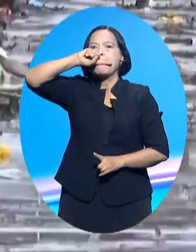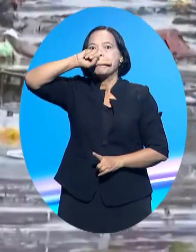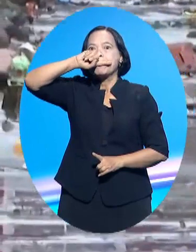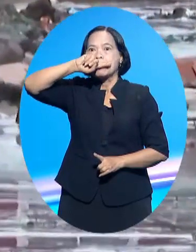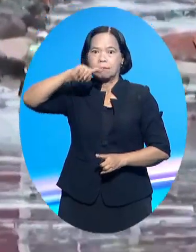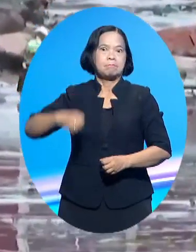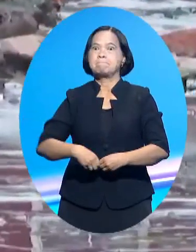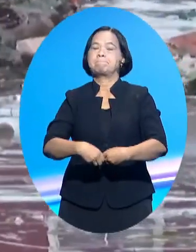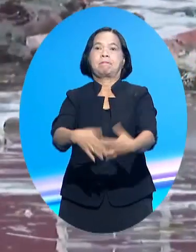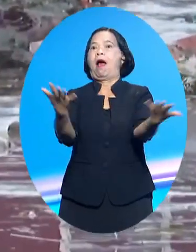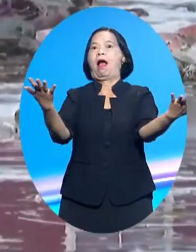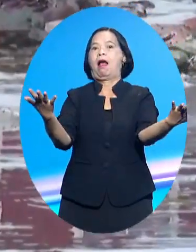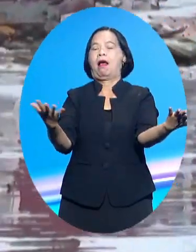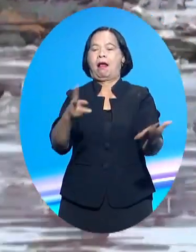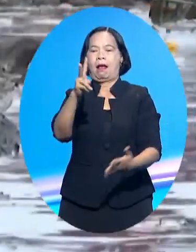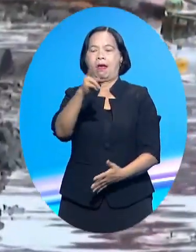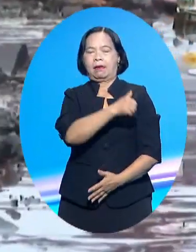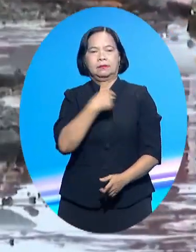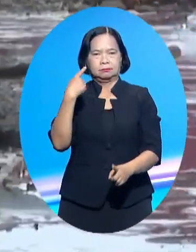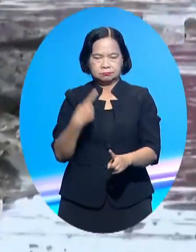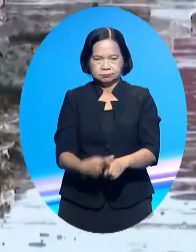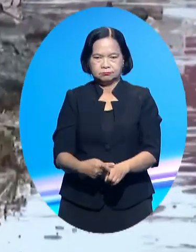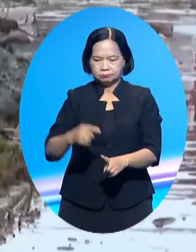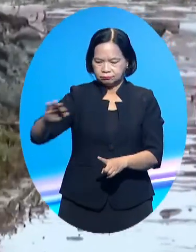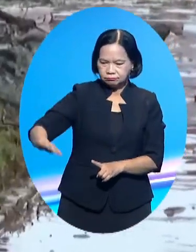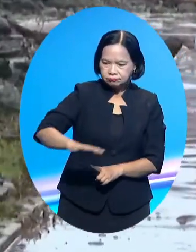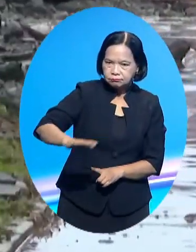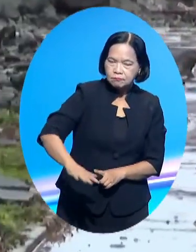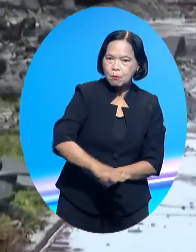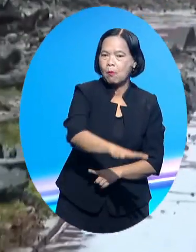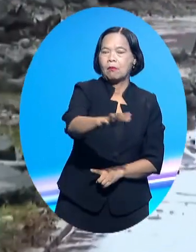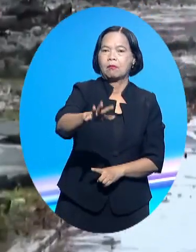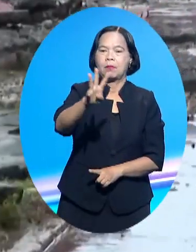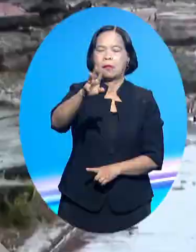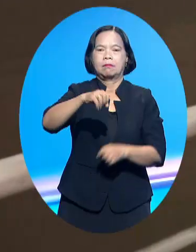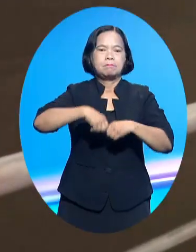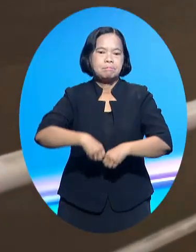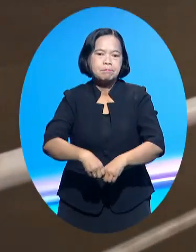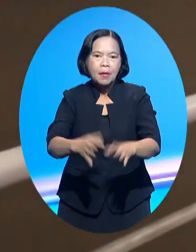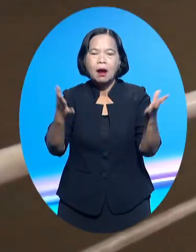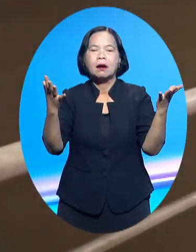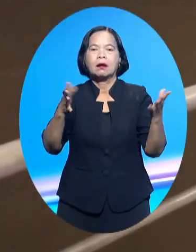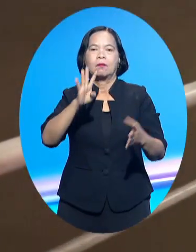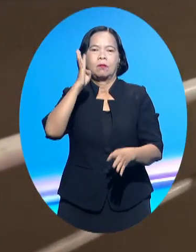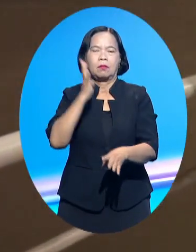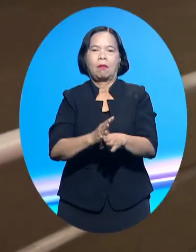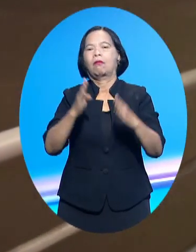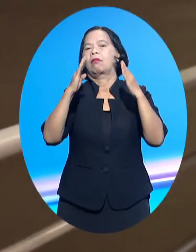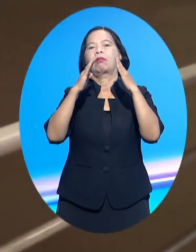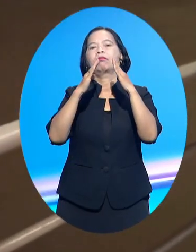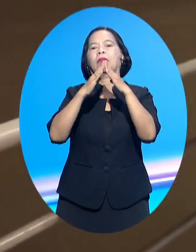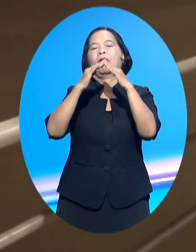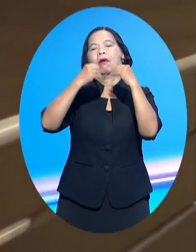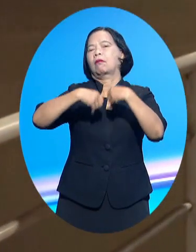Theo nhà chức trách địa phương, ít nhất hai người đã thiệt mạng trong đợt lũ này. Ba người khác mất tích, trong khi hơn 400 người mất nhà cửa